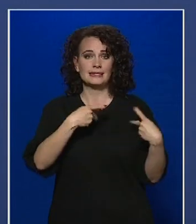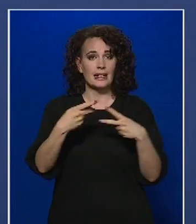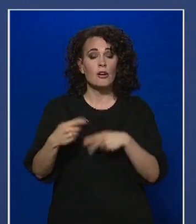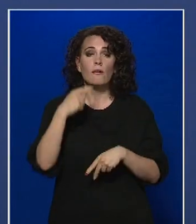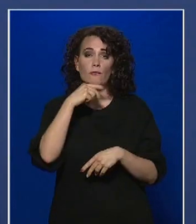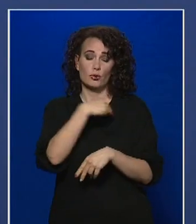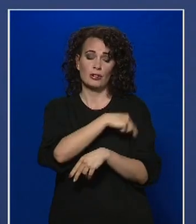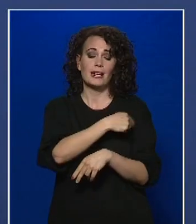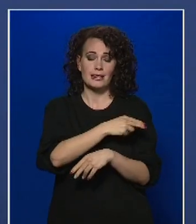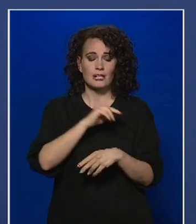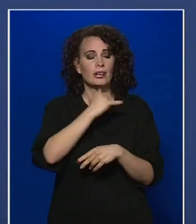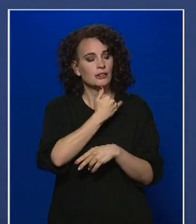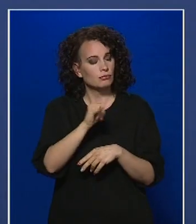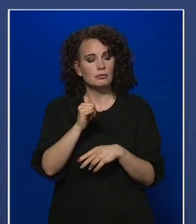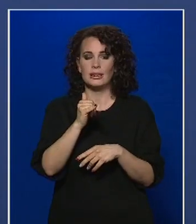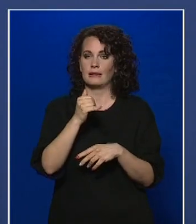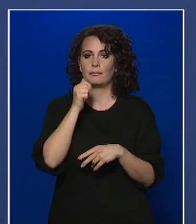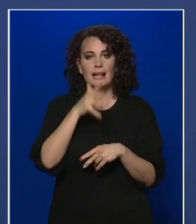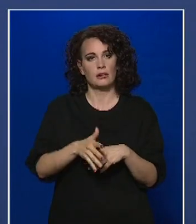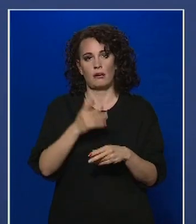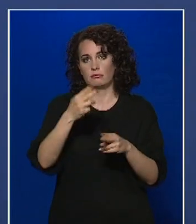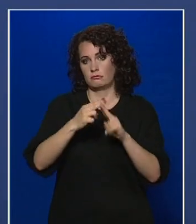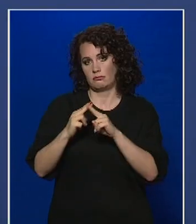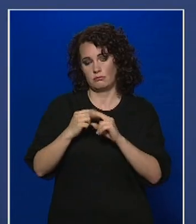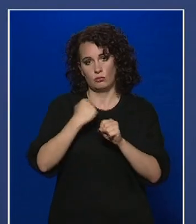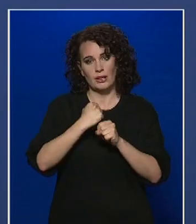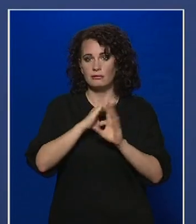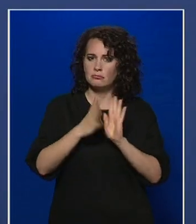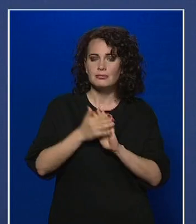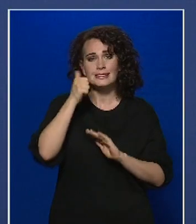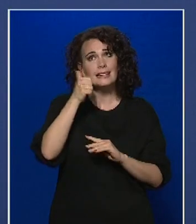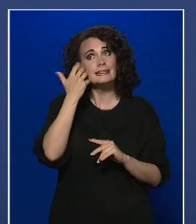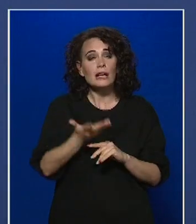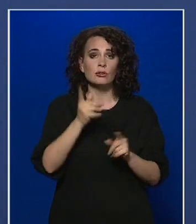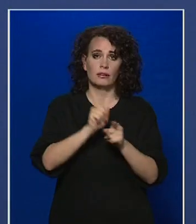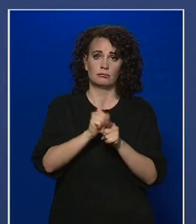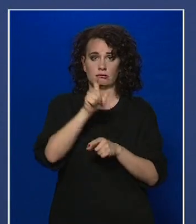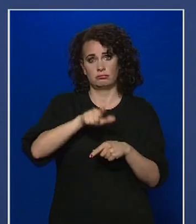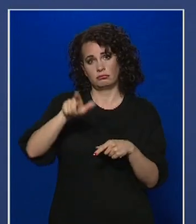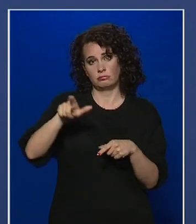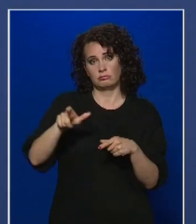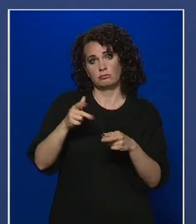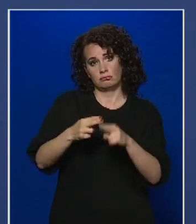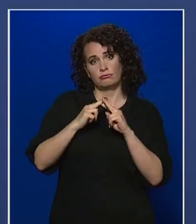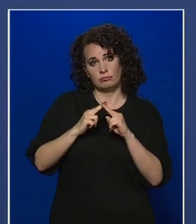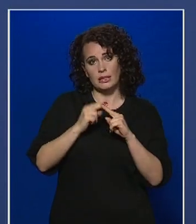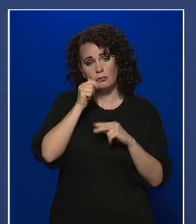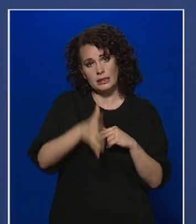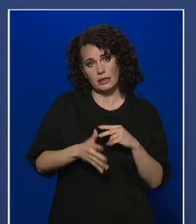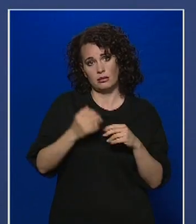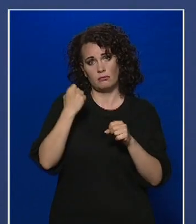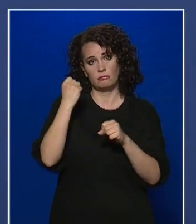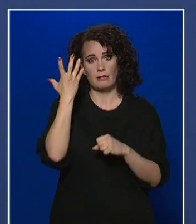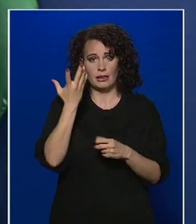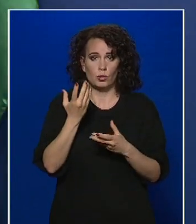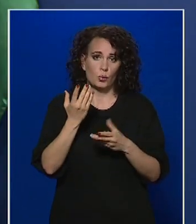vöröskeresztesek is minden nap segítik a munkánkat. Összességében 100-150 olyan fő van minden nap szolgálatban, aki a mentők munkáját